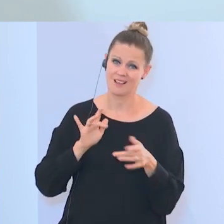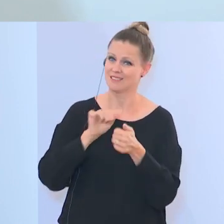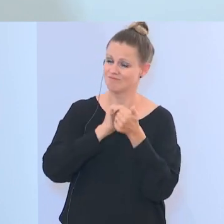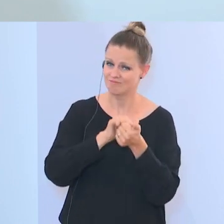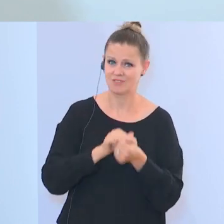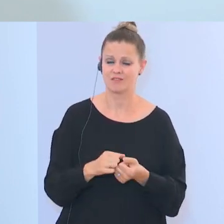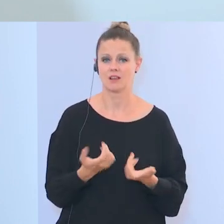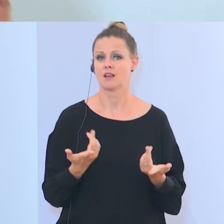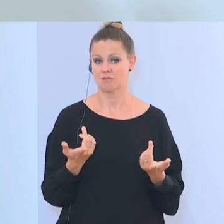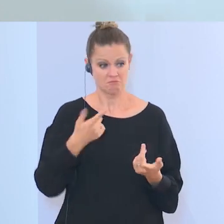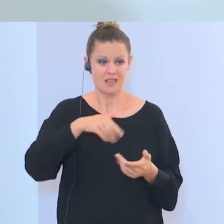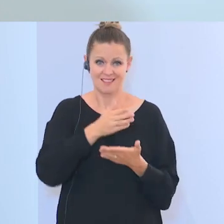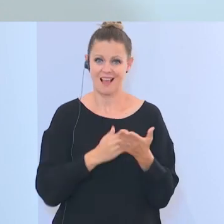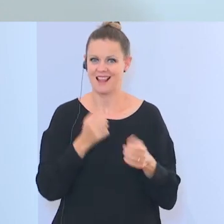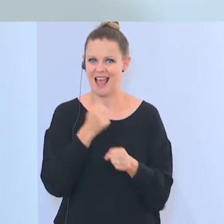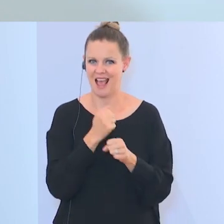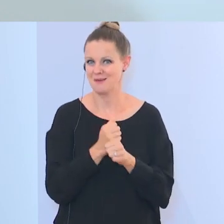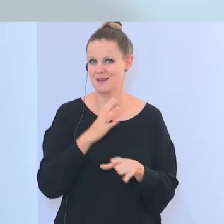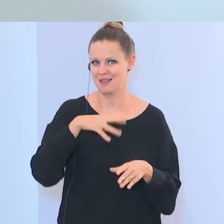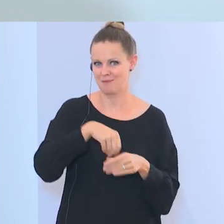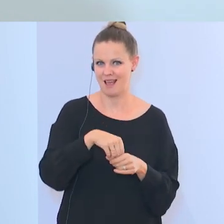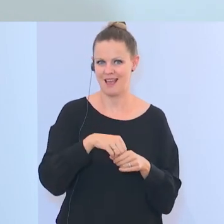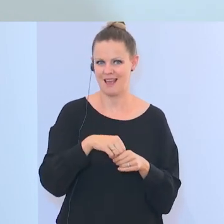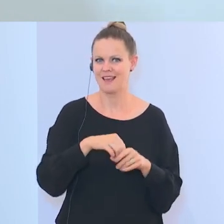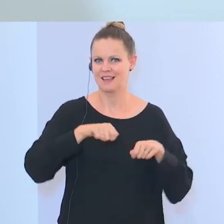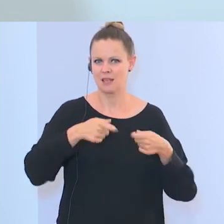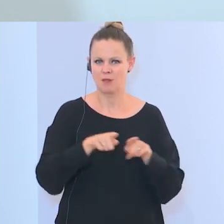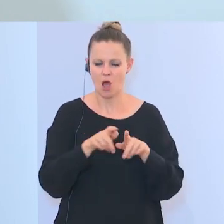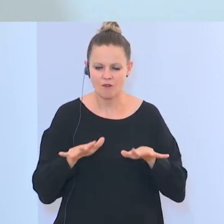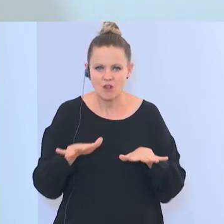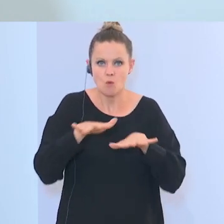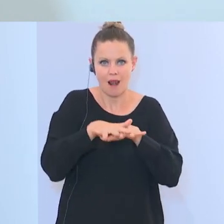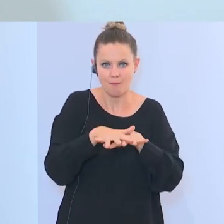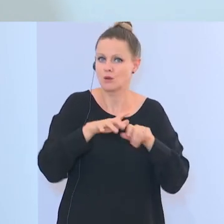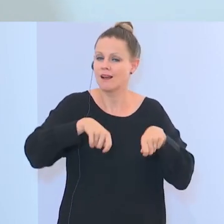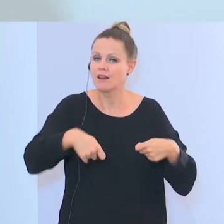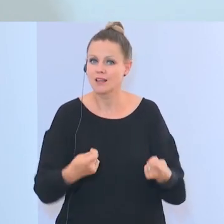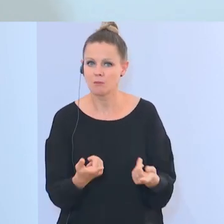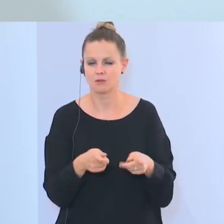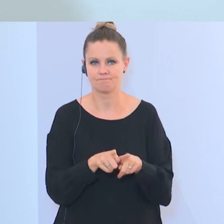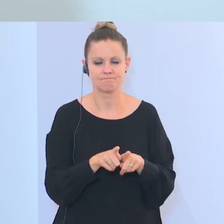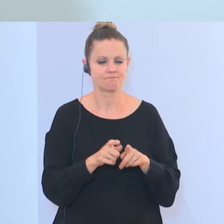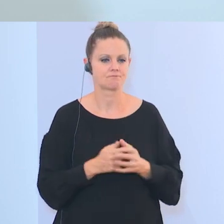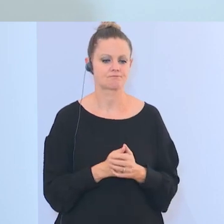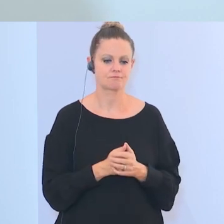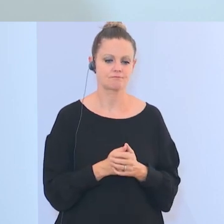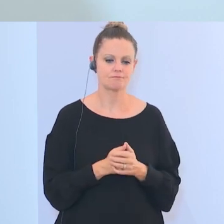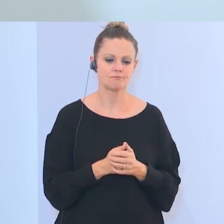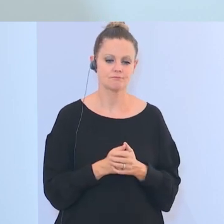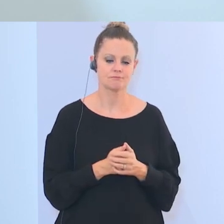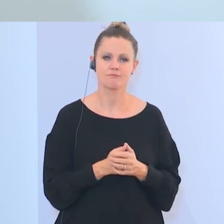wird Teil unserer Arbeit sein und da wird es auch Schnittstellen dieser Stelle geben. Wir haben auch einen Bereich muslimischen